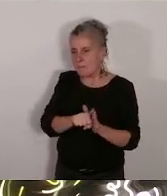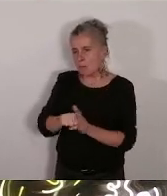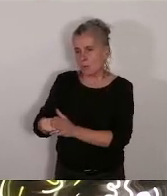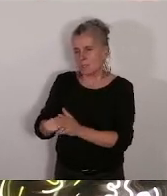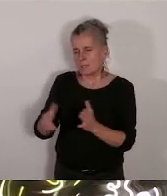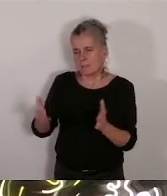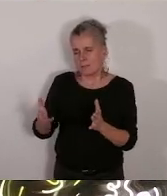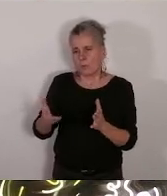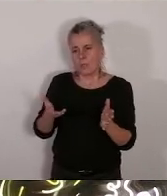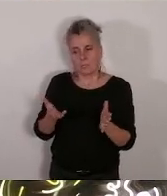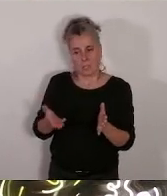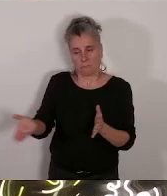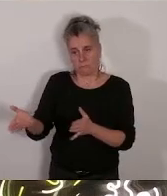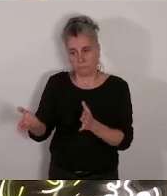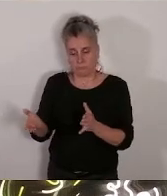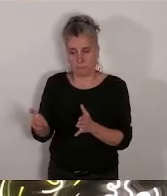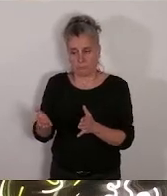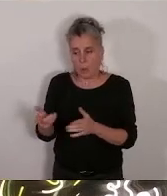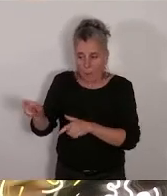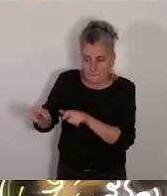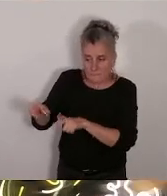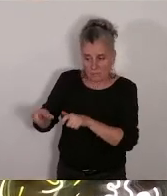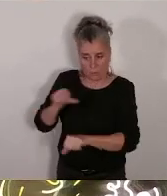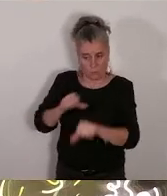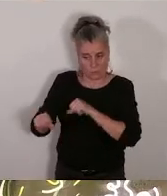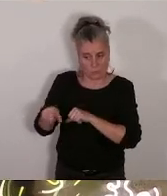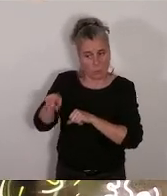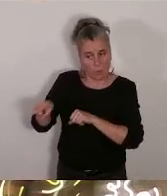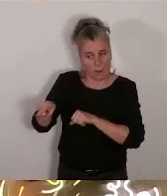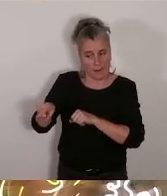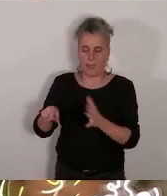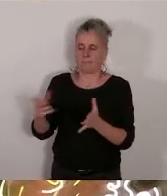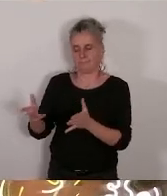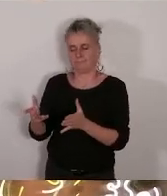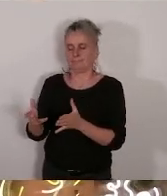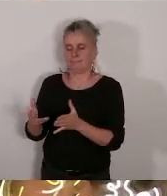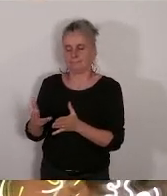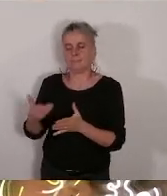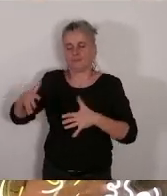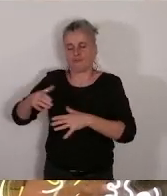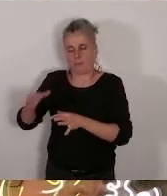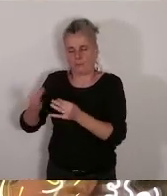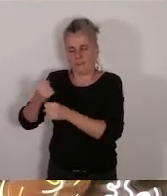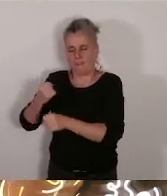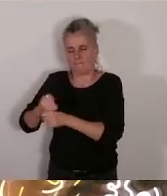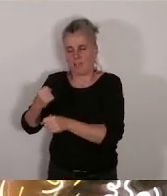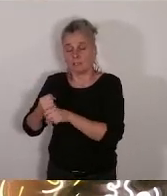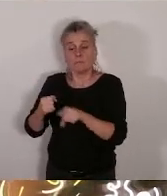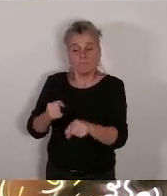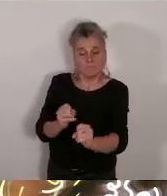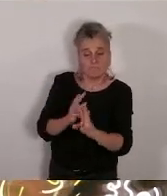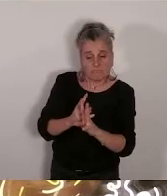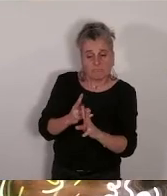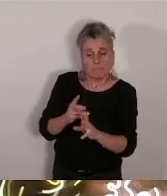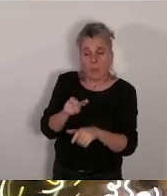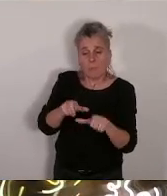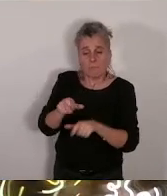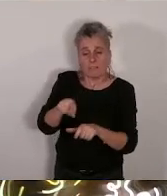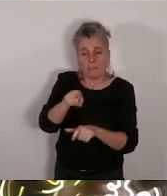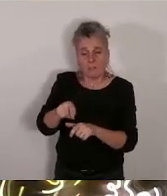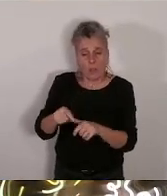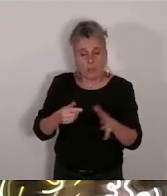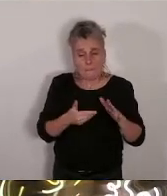de familles insérées dans le marché du travail et en aucun cas destinées à des migrants irréguliers de plus l